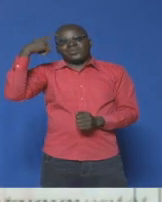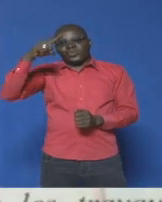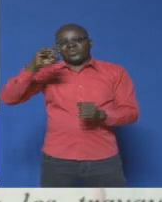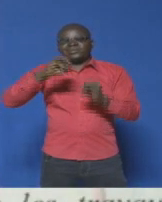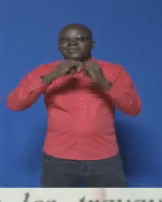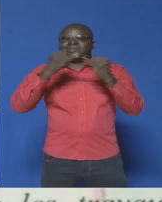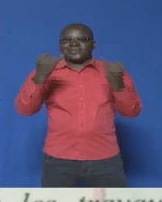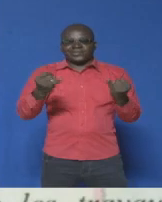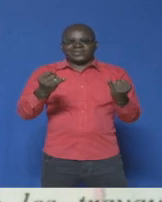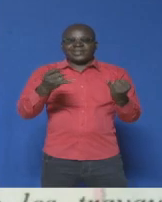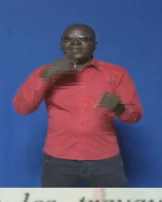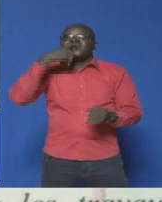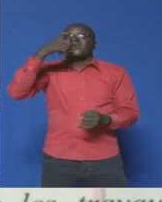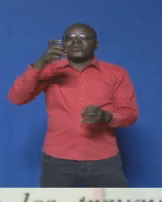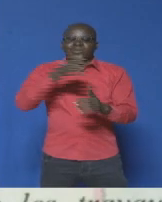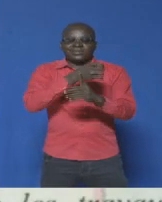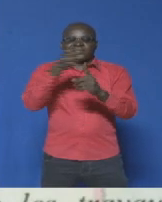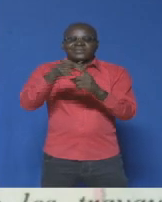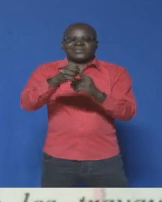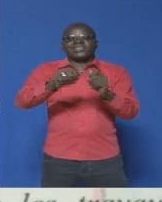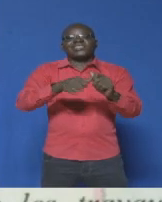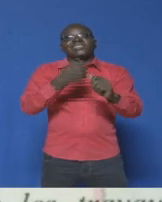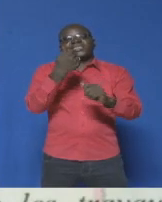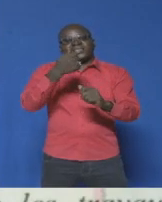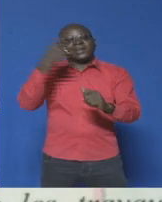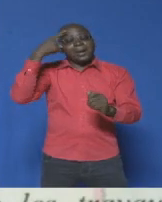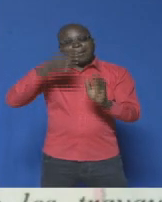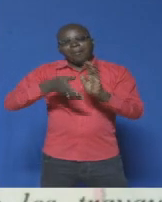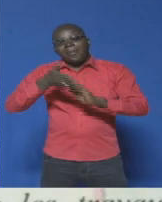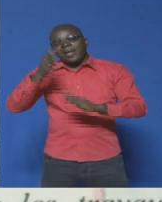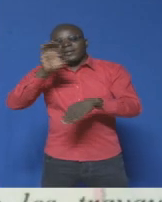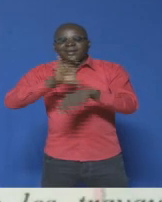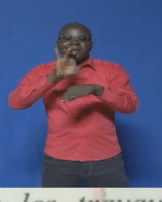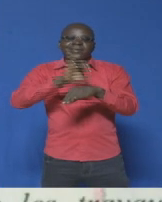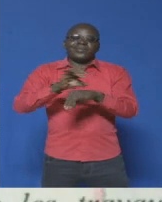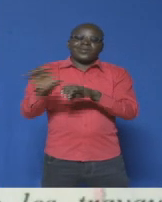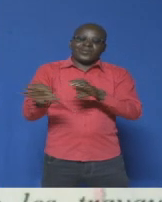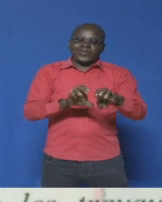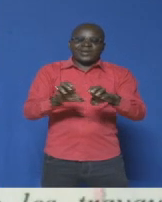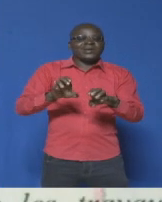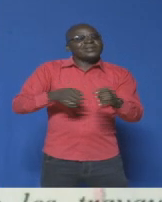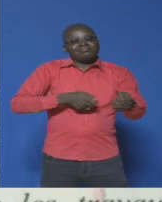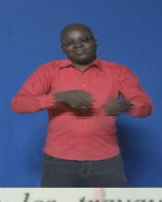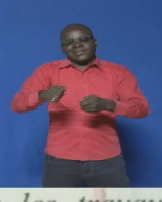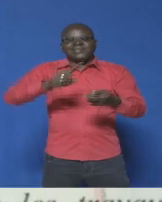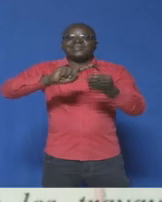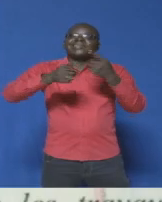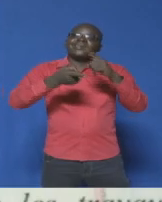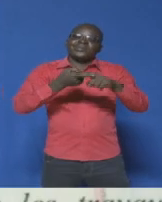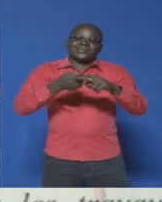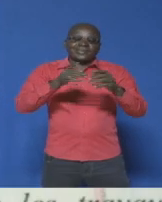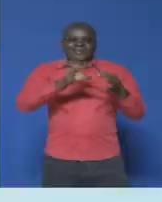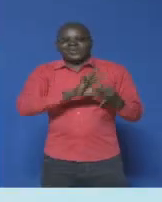il faut éviter que chacun aille en Côte d'Ivoire pour faire son propre traité d'amitié et de coopération.